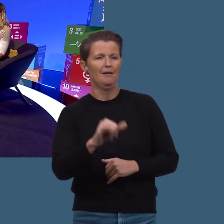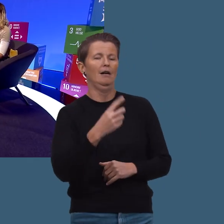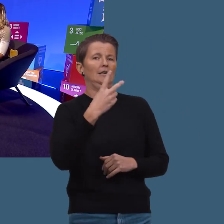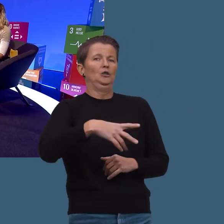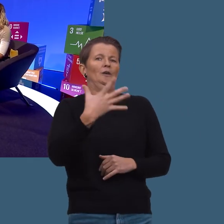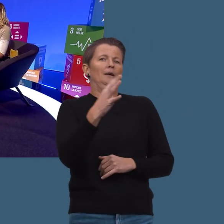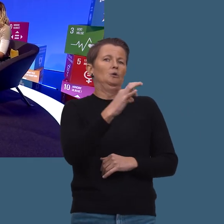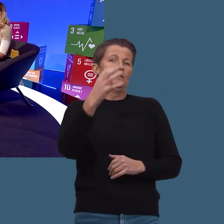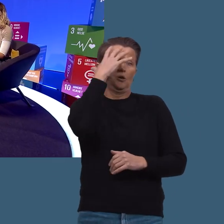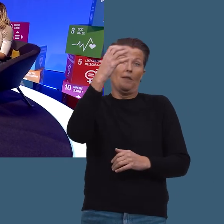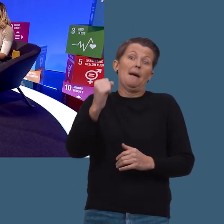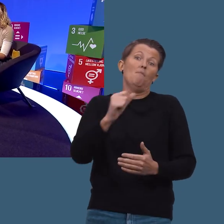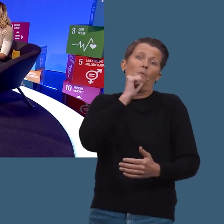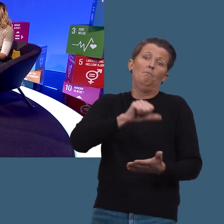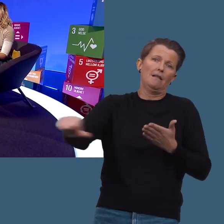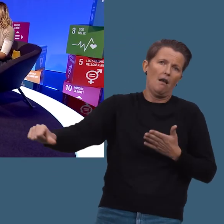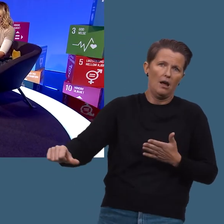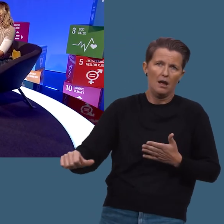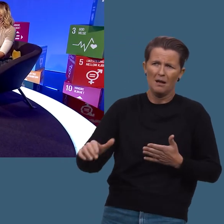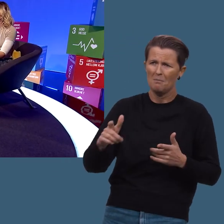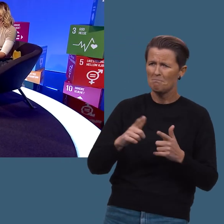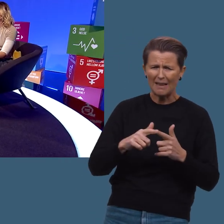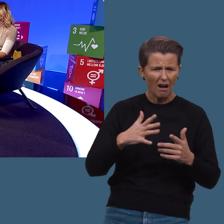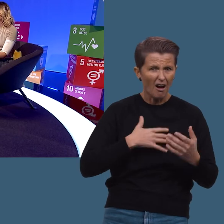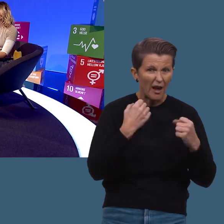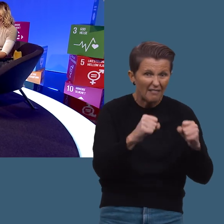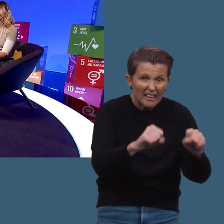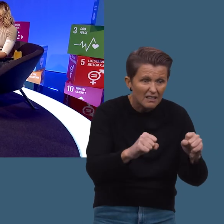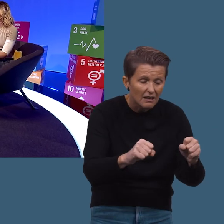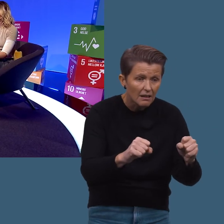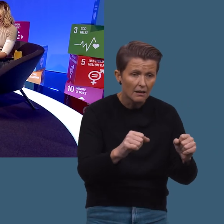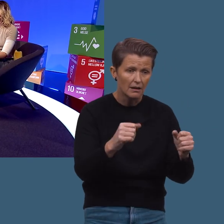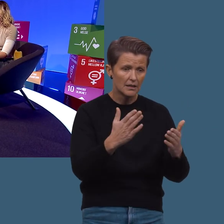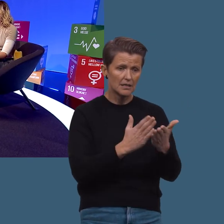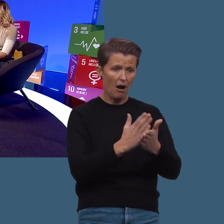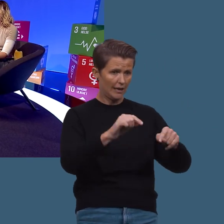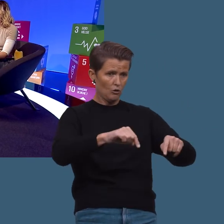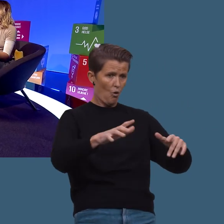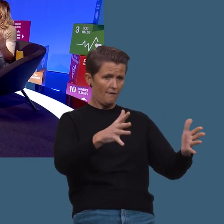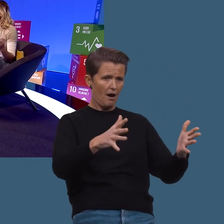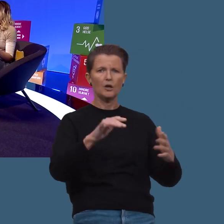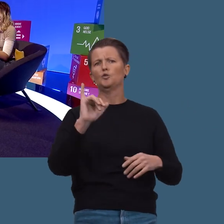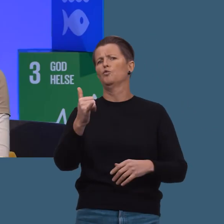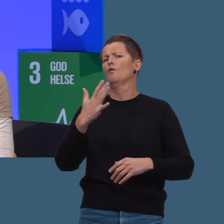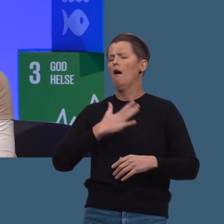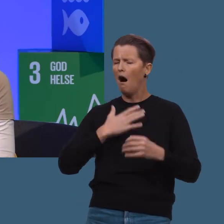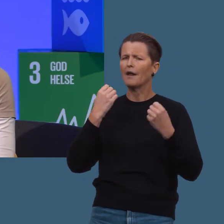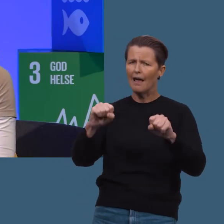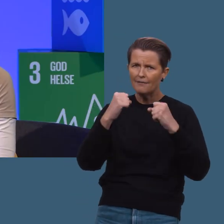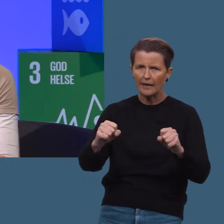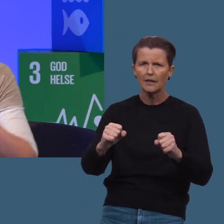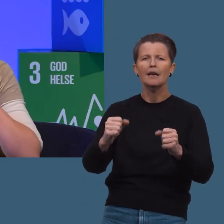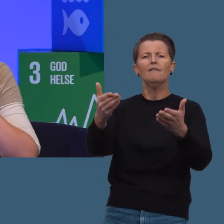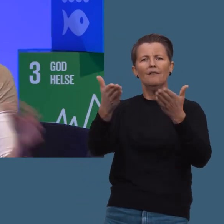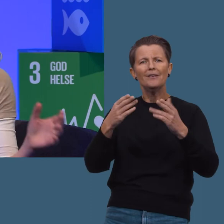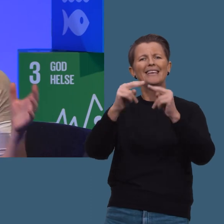Ja, 25 000 kroner jeg skal betale. Men hadde det en effekt? Hvor står saken nå da? hadde absolutt en effekt. Det